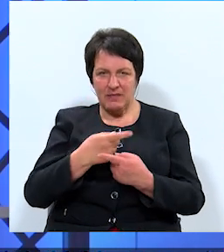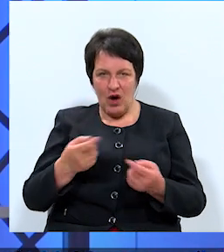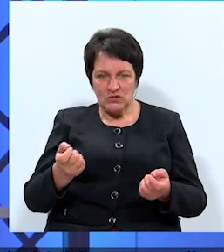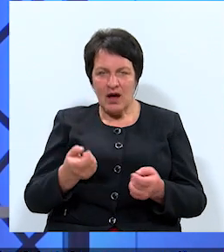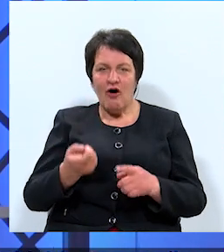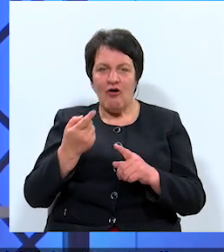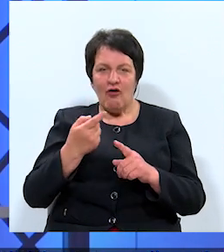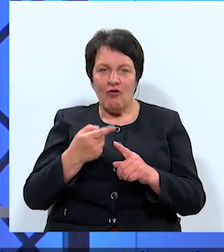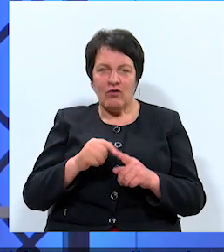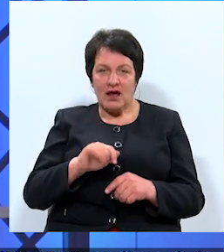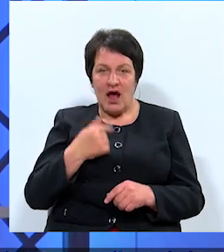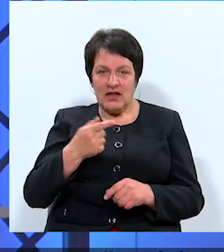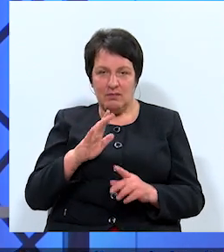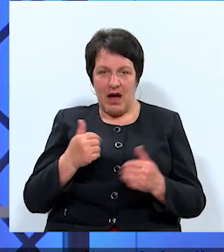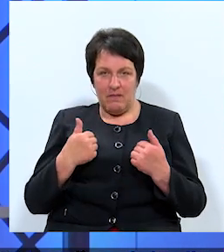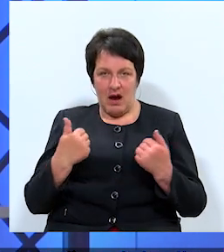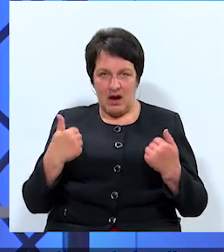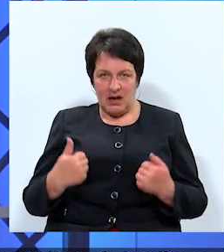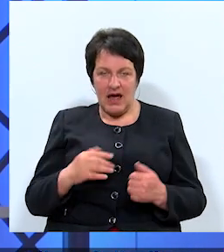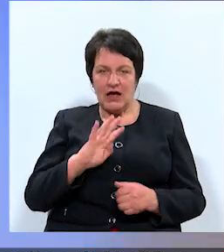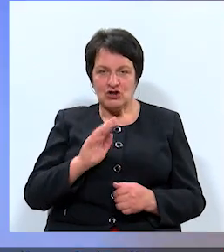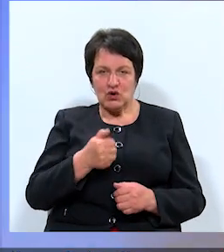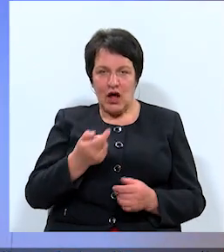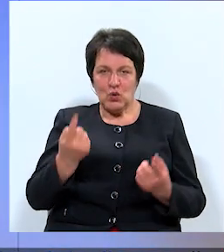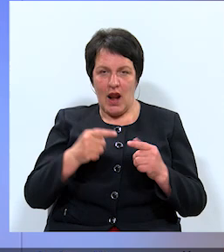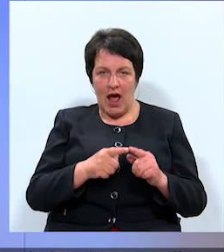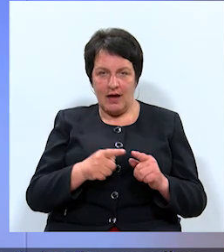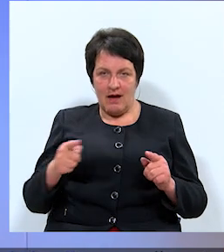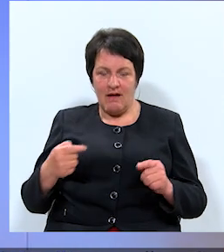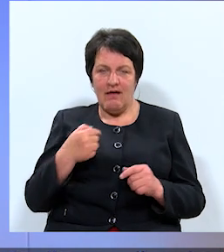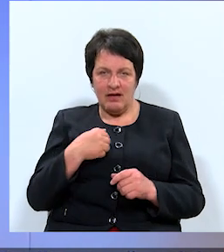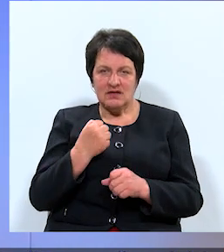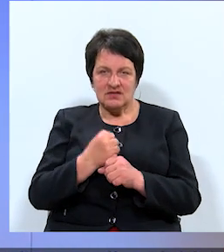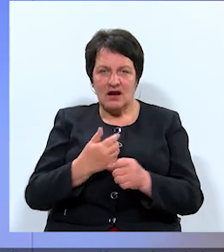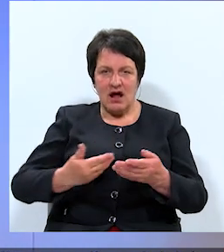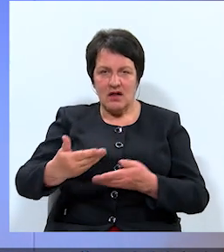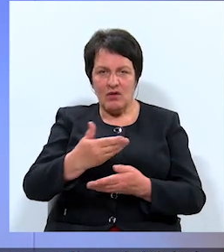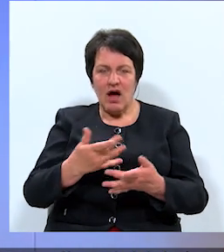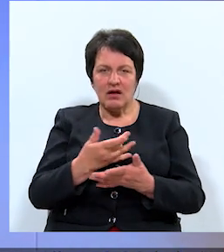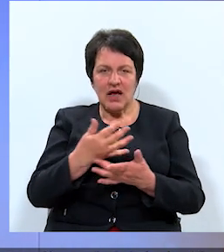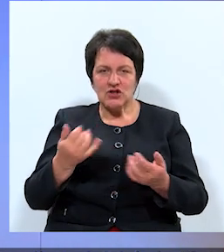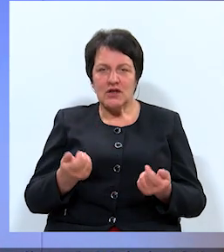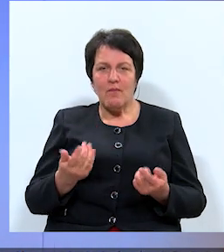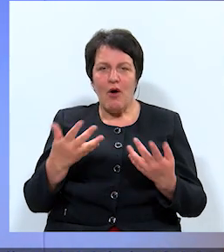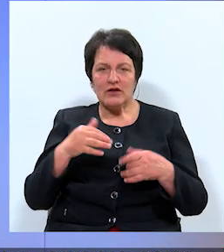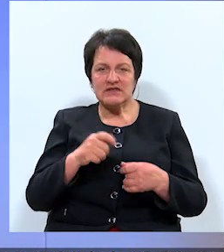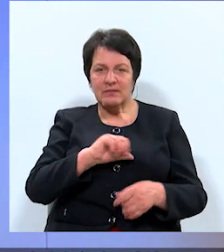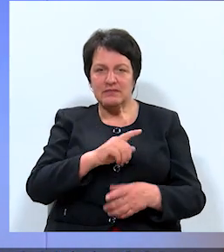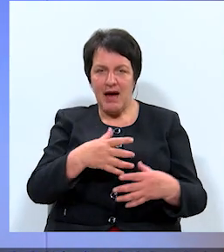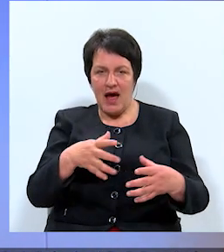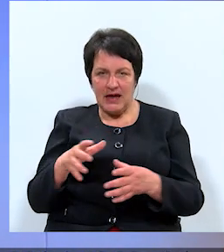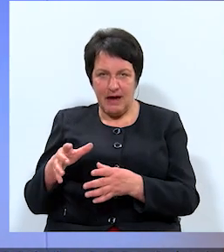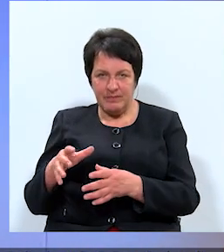jāteikt par mani. Četru gadu laikā es strādāju ar dažādiem politiskiem spēkiem. Mani